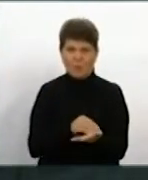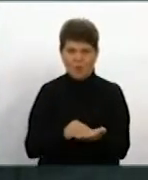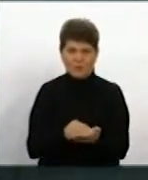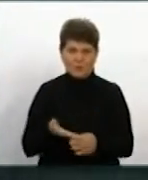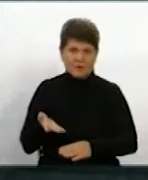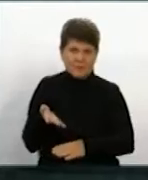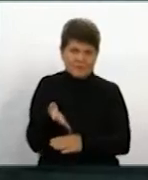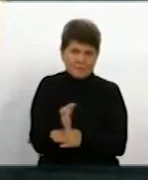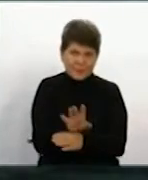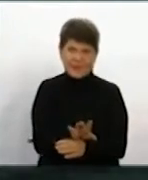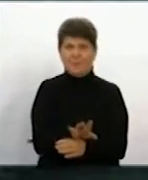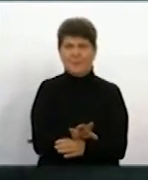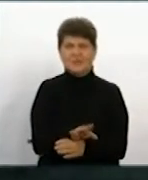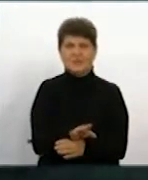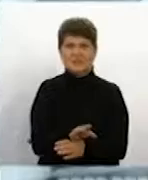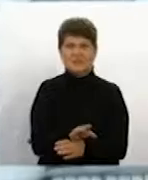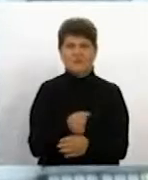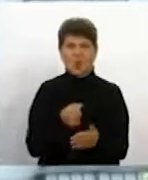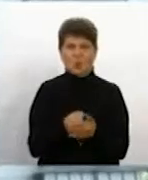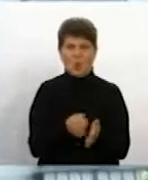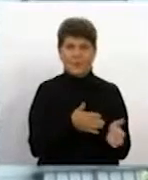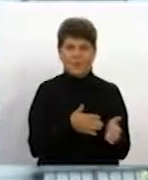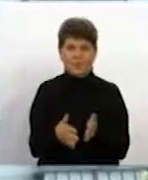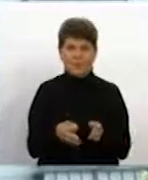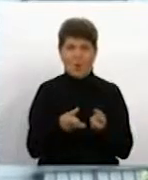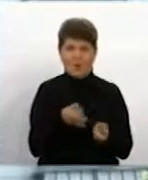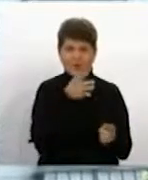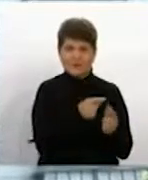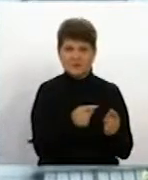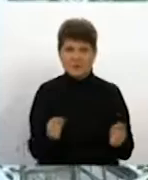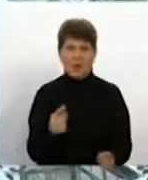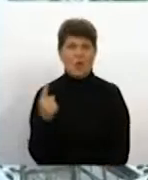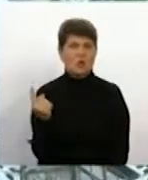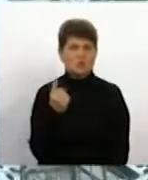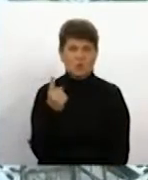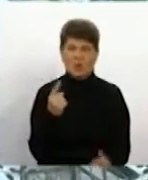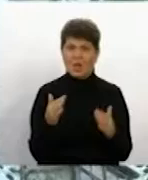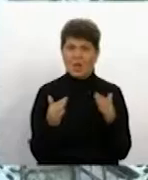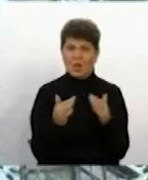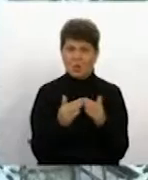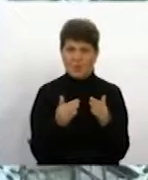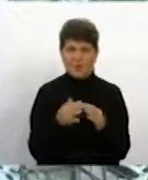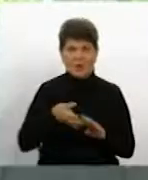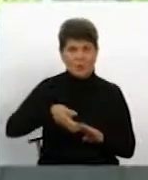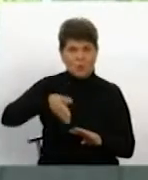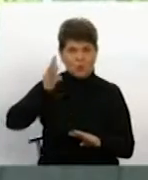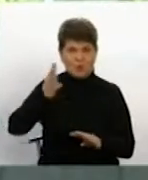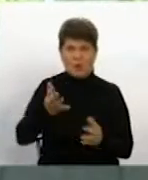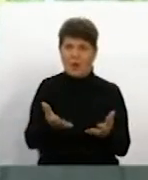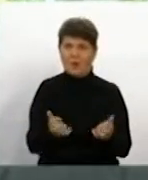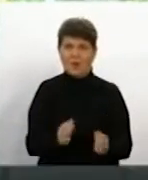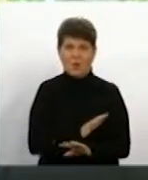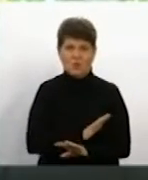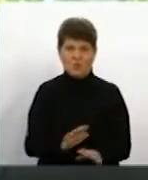виконання заходів із підготовки до опалювального сезону. Становна сьогодні, жоден житловий будинок не отримав акт готовності. Будемо